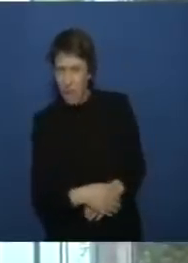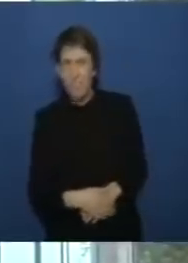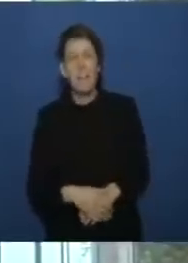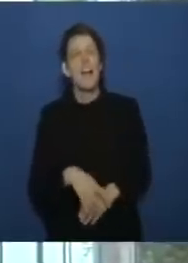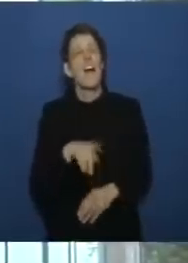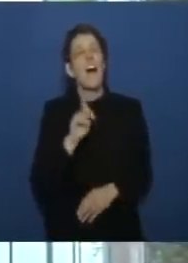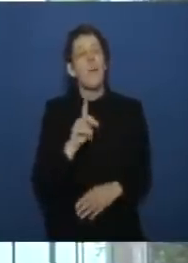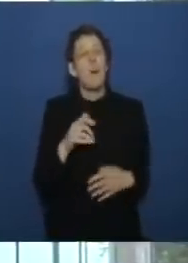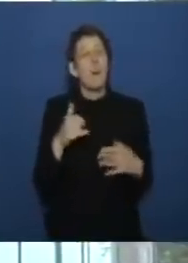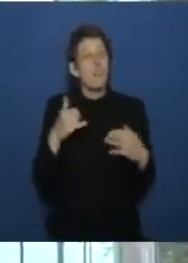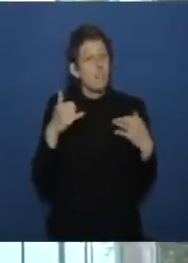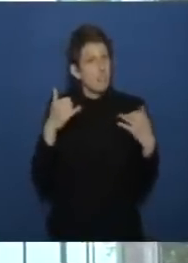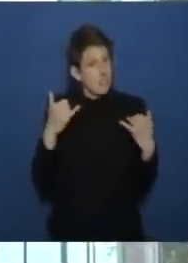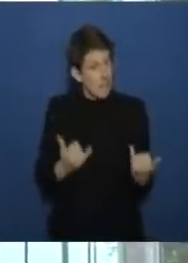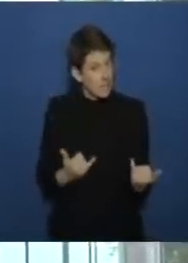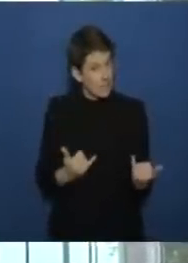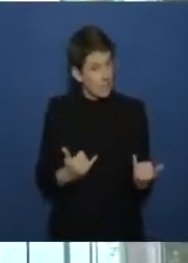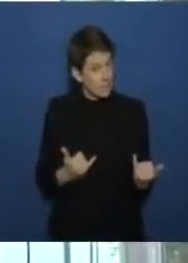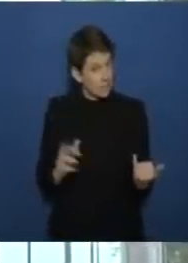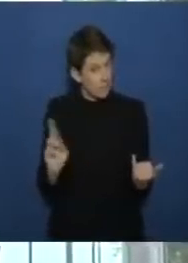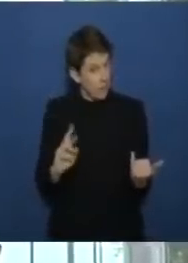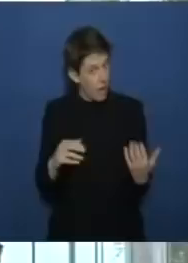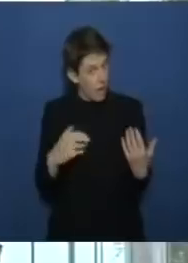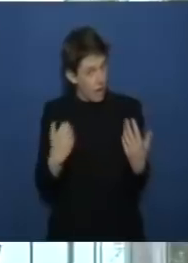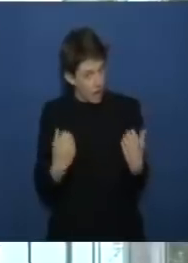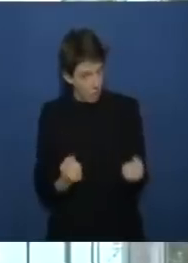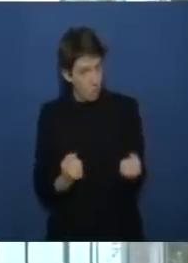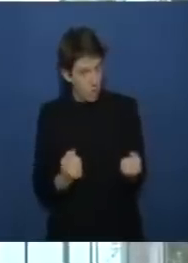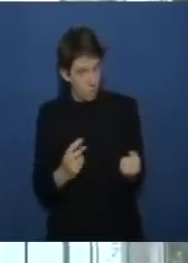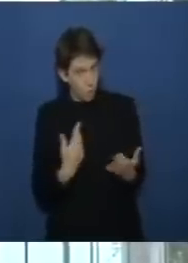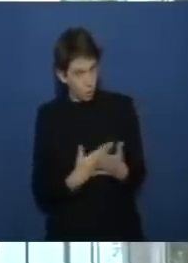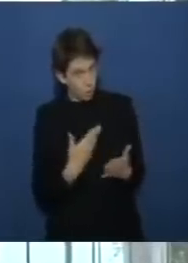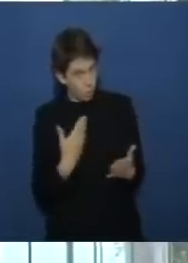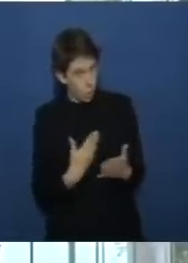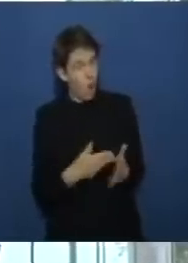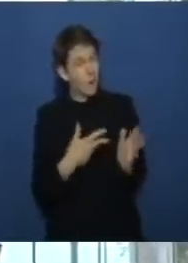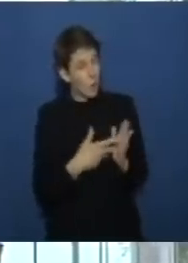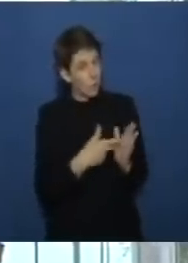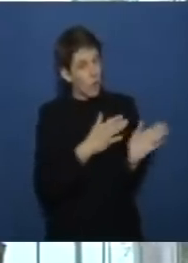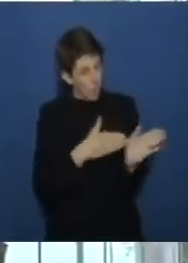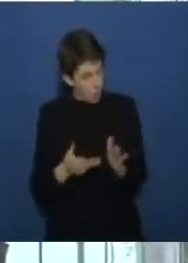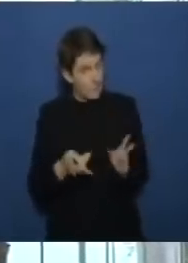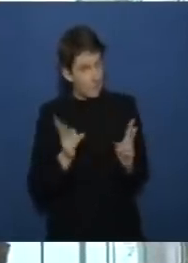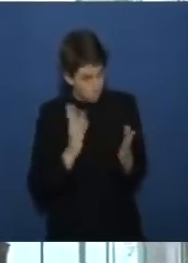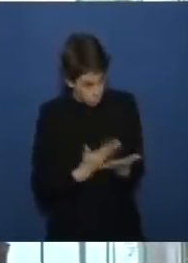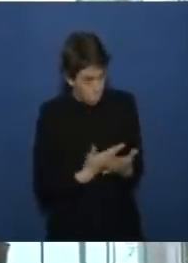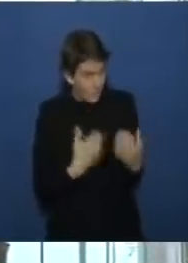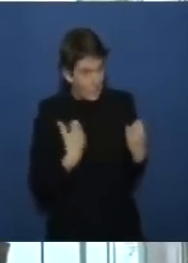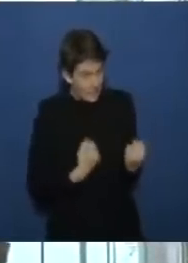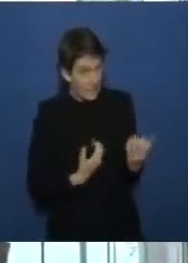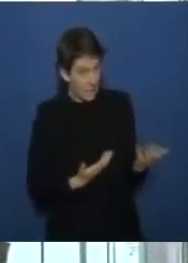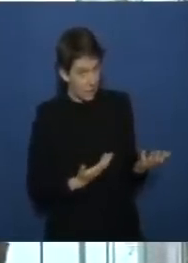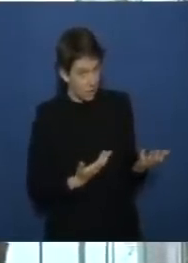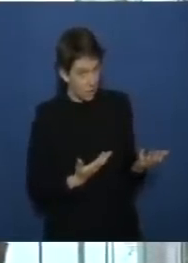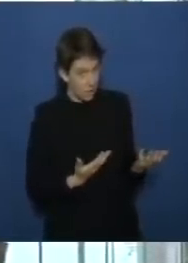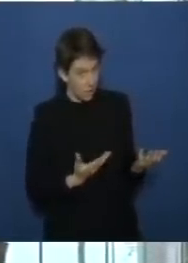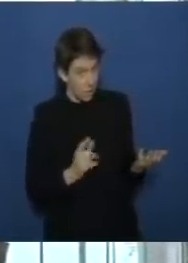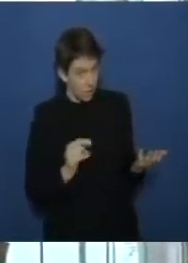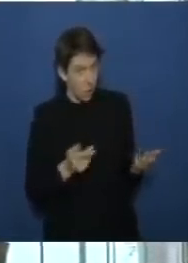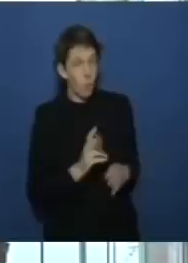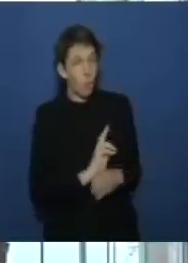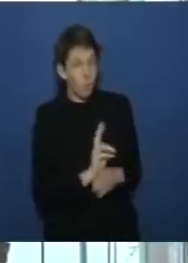denn das so wie es jetzt ist die tatsächlich die die eine ordentliche kontrolle und das eben eine